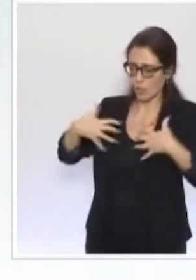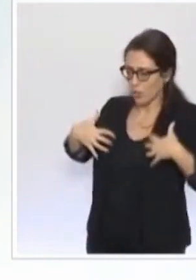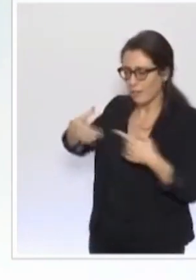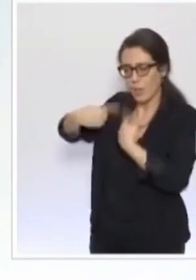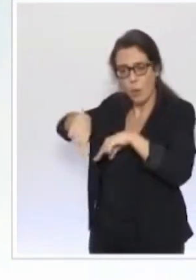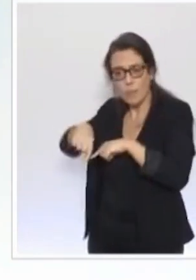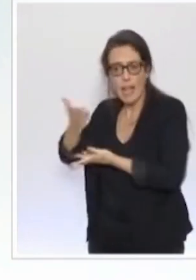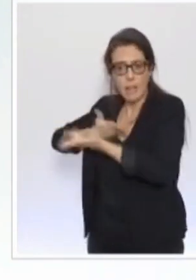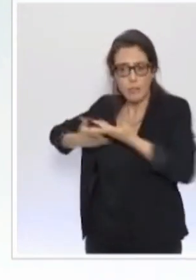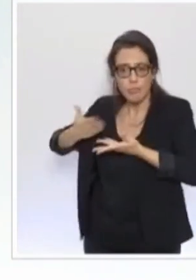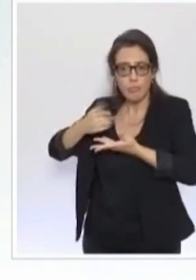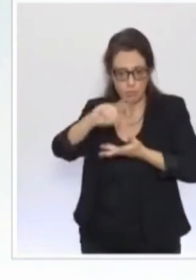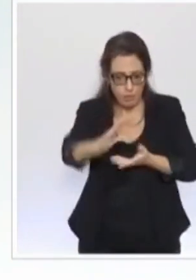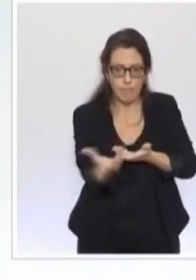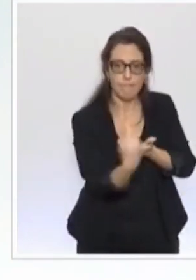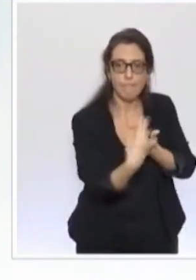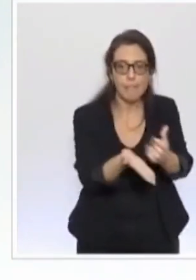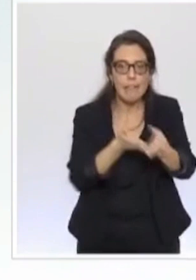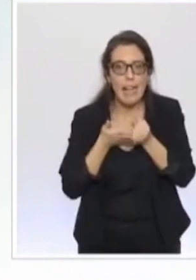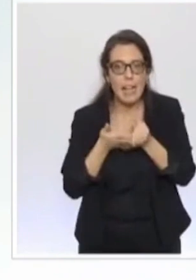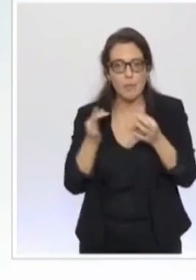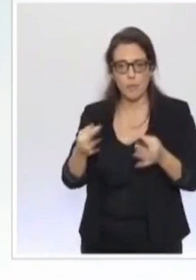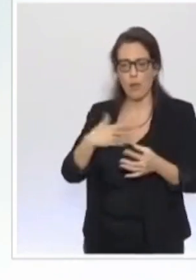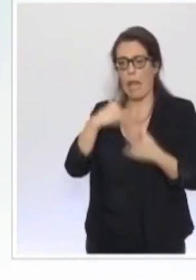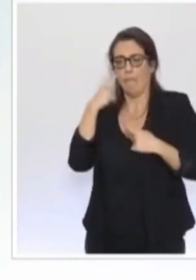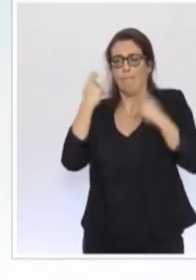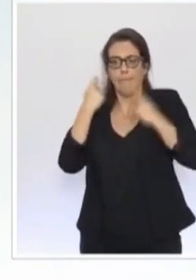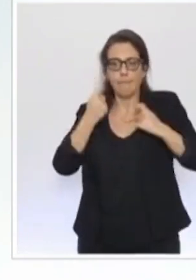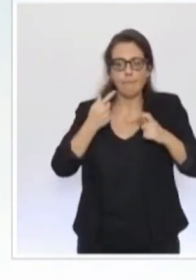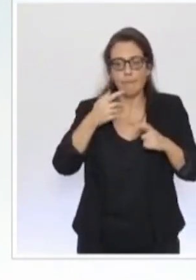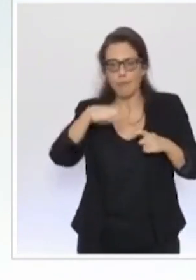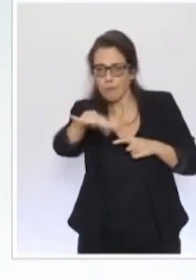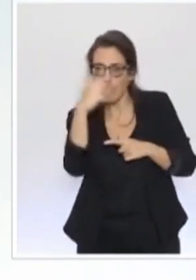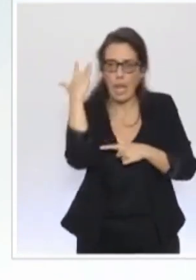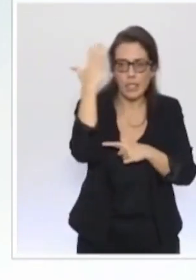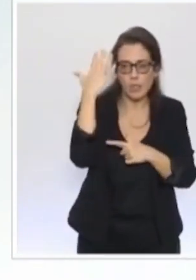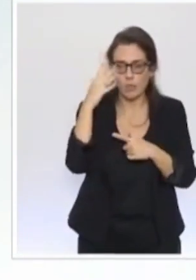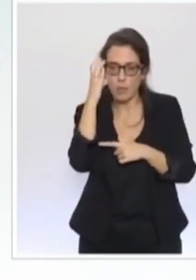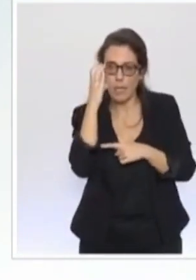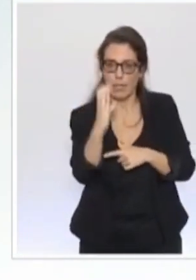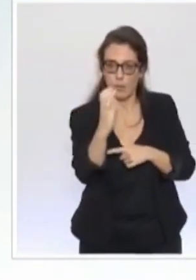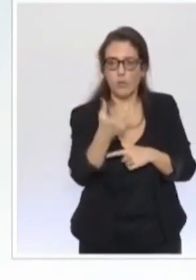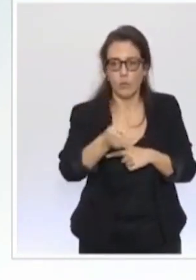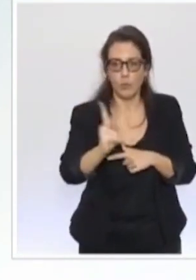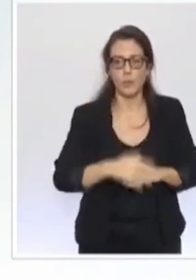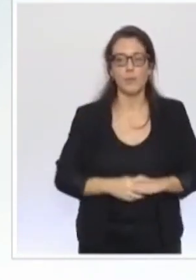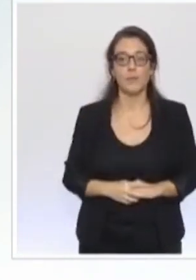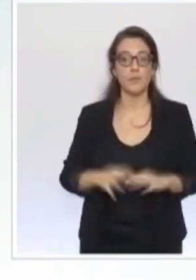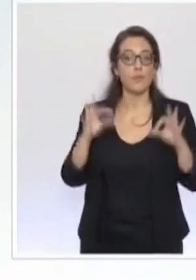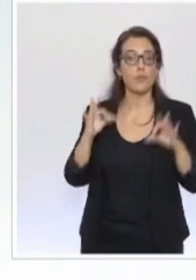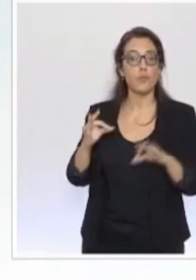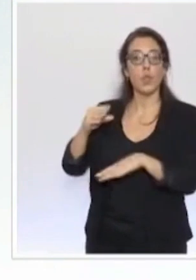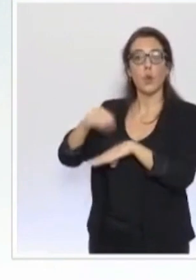aider à être plus pertinents, plus clairs, plus attentifs à vos préoccupations. J'ai saisi à cet effet le